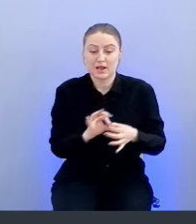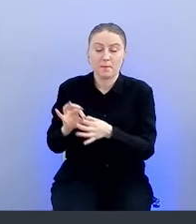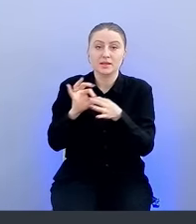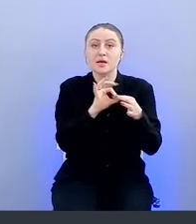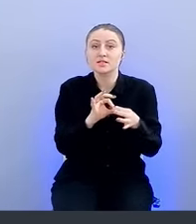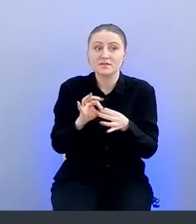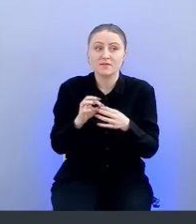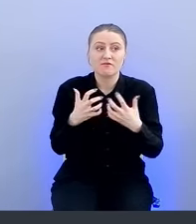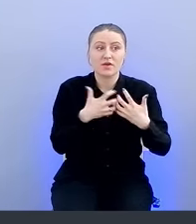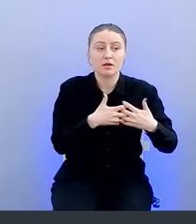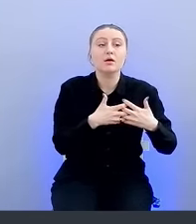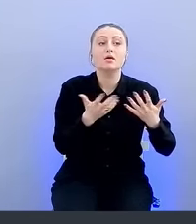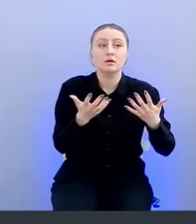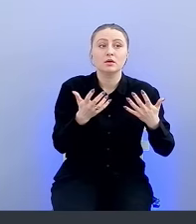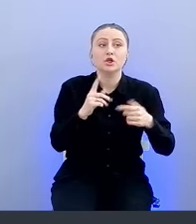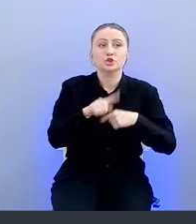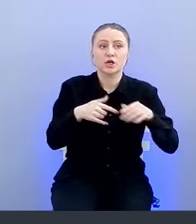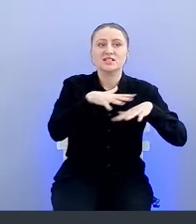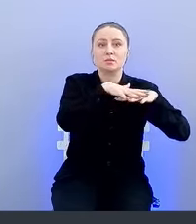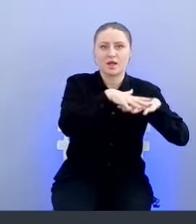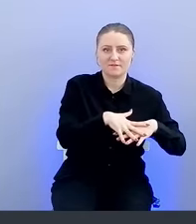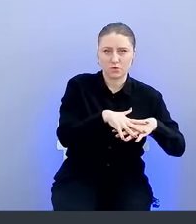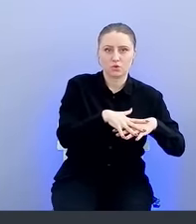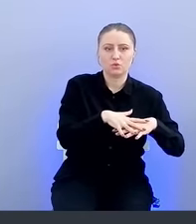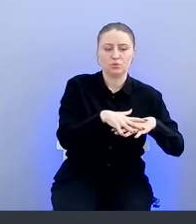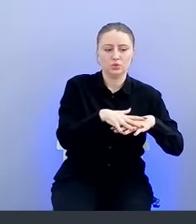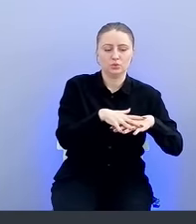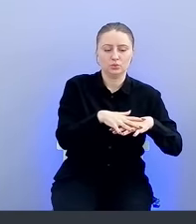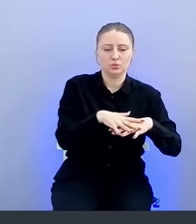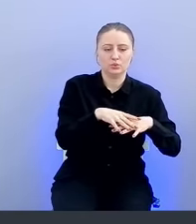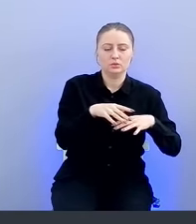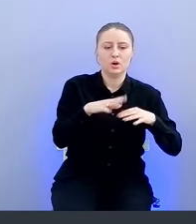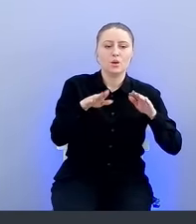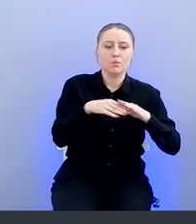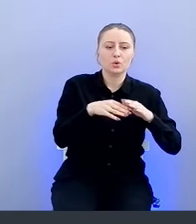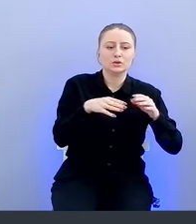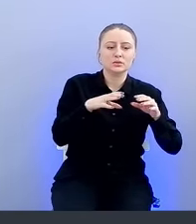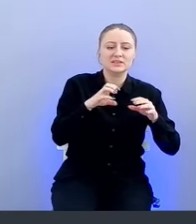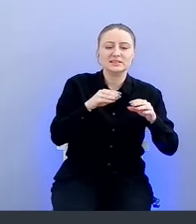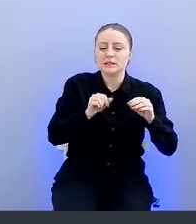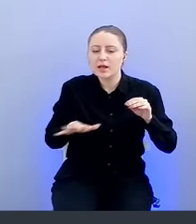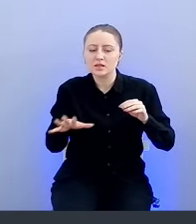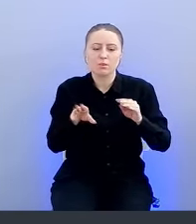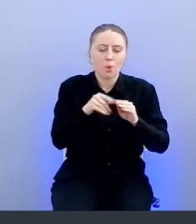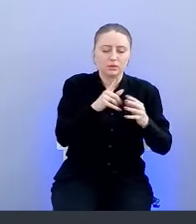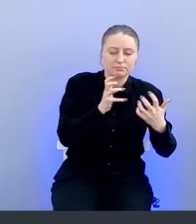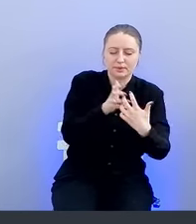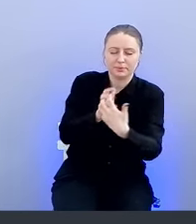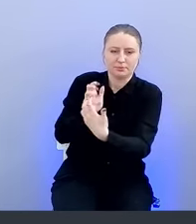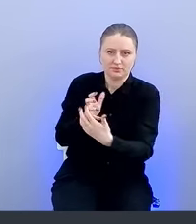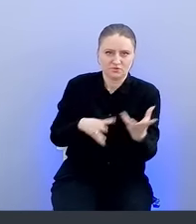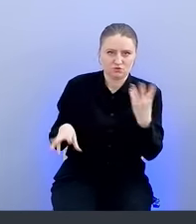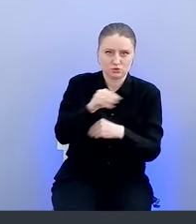предоставляемую платформой и инфраструктуры транспортную, подсеть, Kafka, S3. То есть все это за сервис.